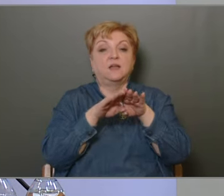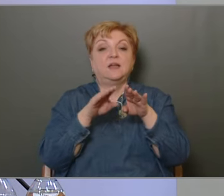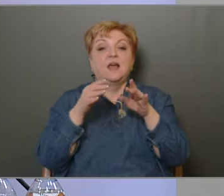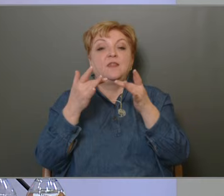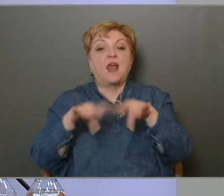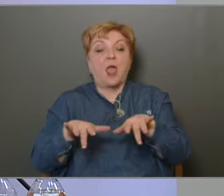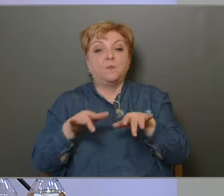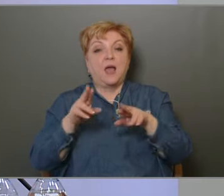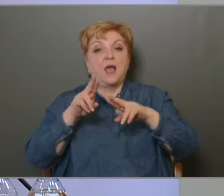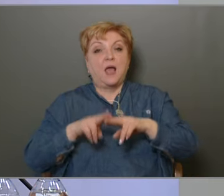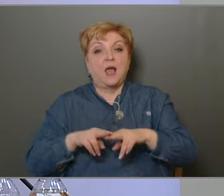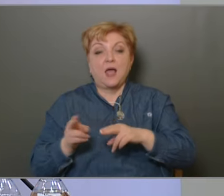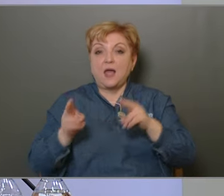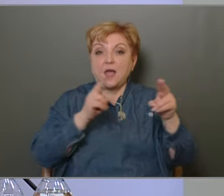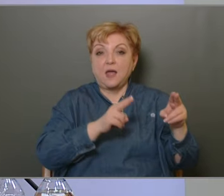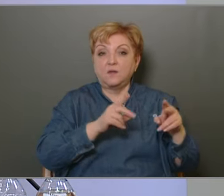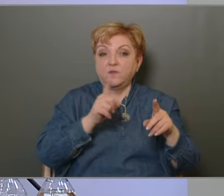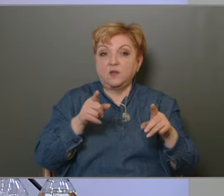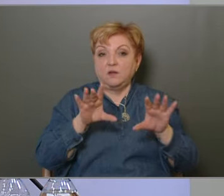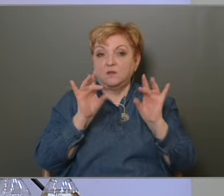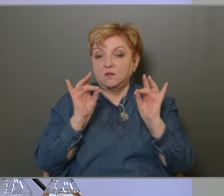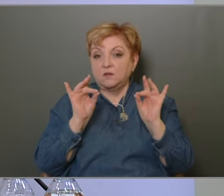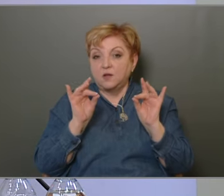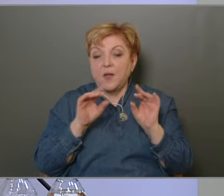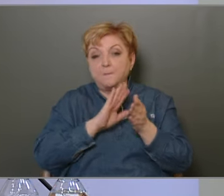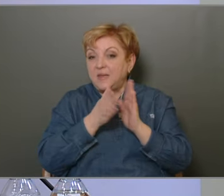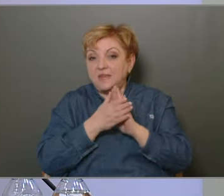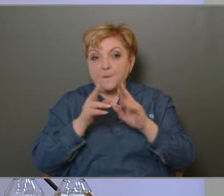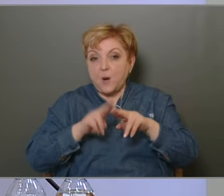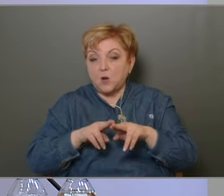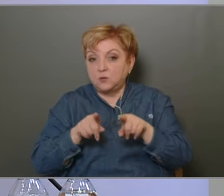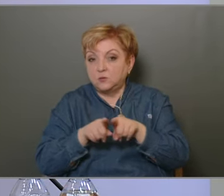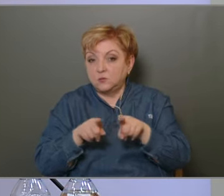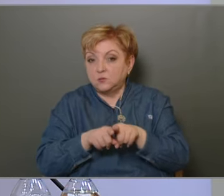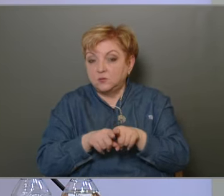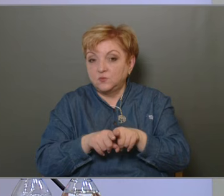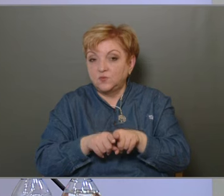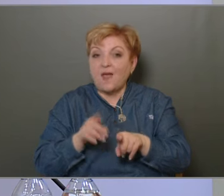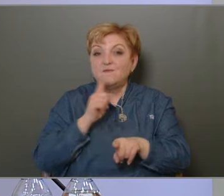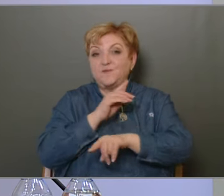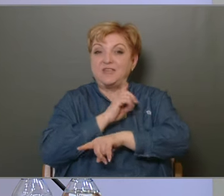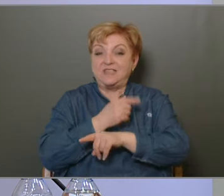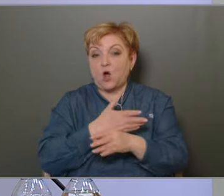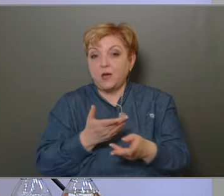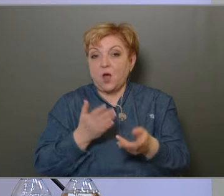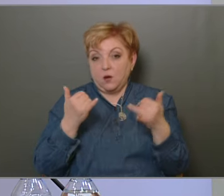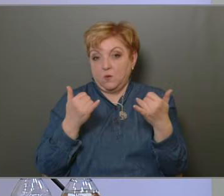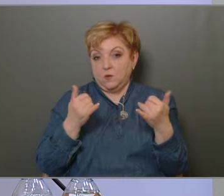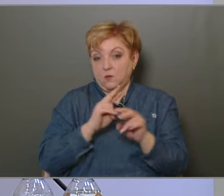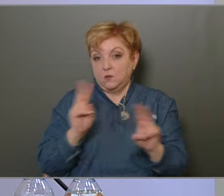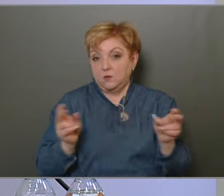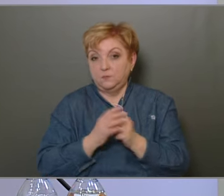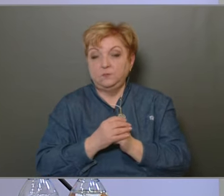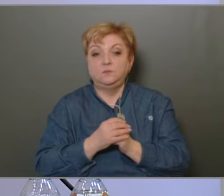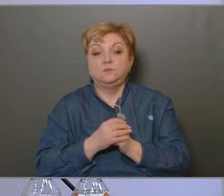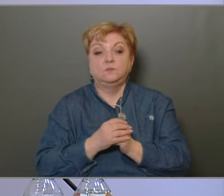elrendezésében következik-e választás vagy nem. Tehát minden marad úgy fizikailag, ahogy jelenleg is van,